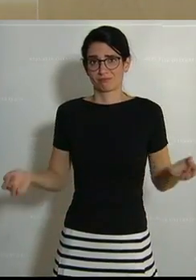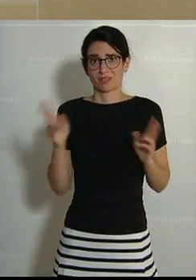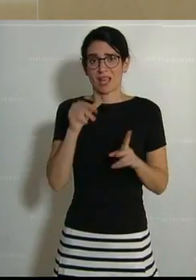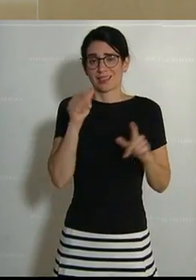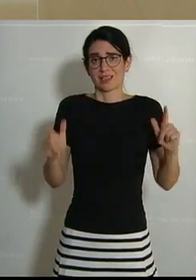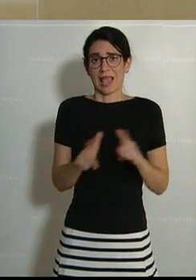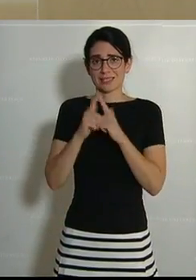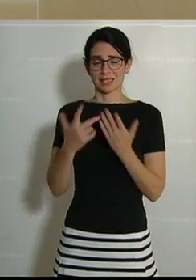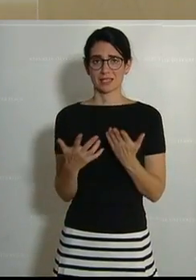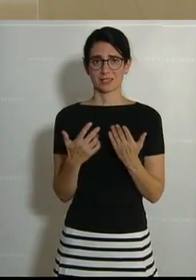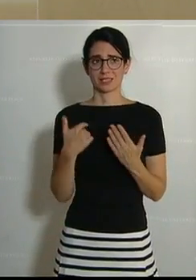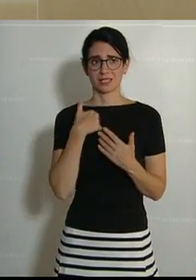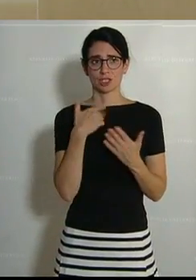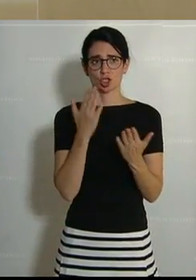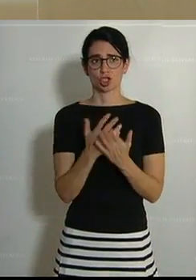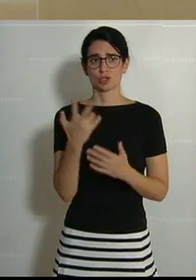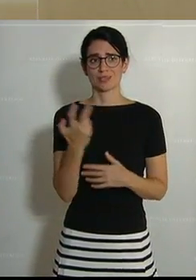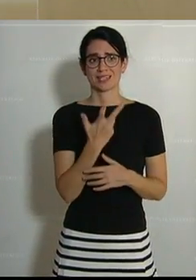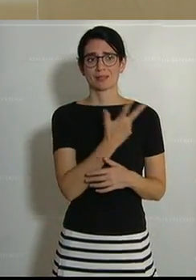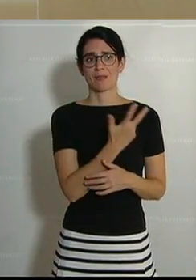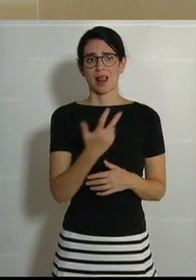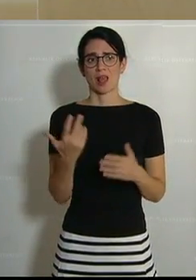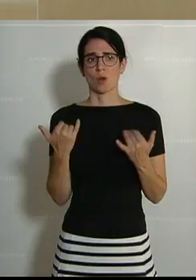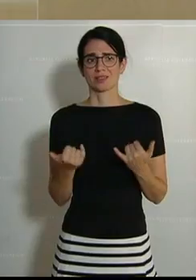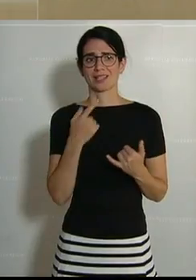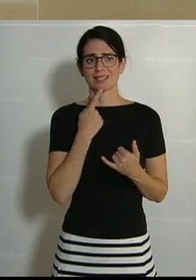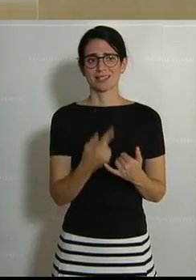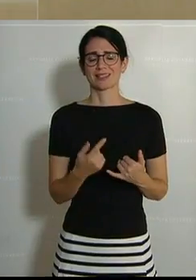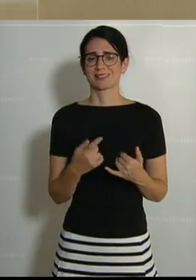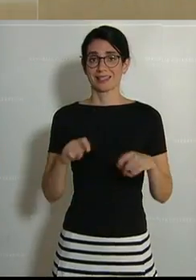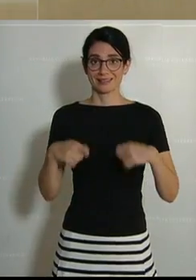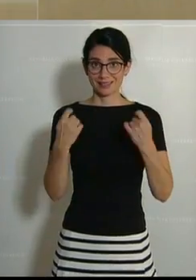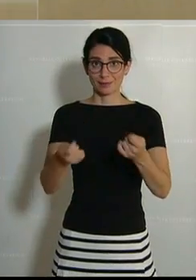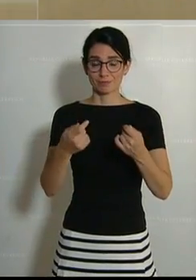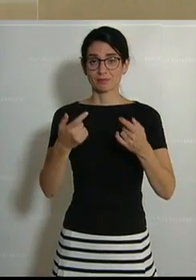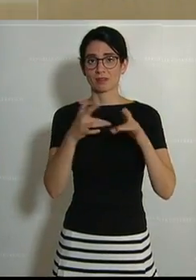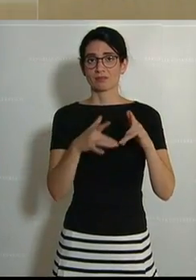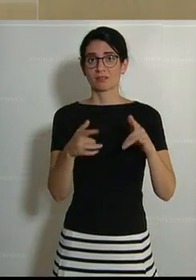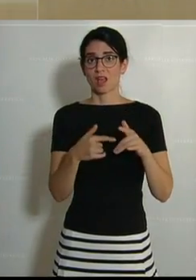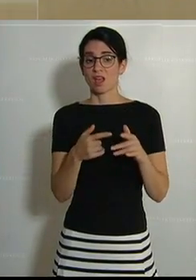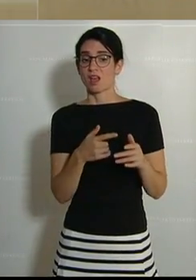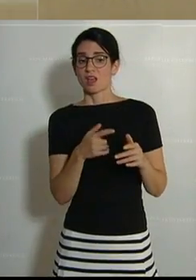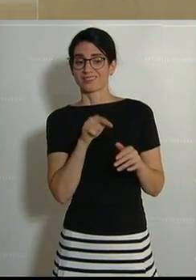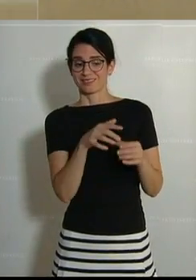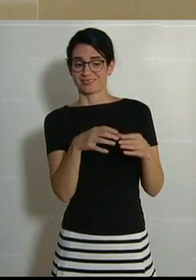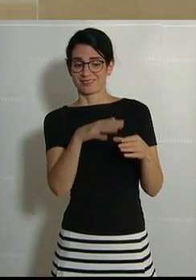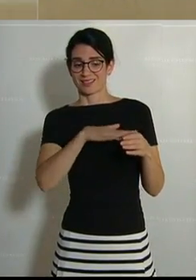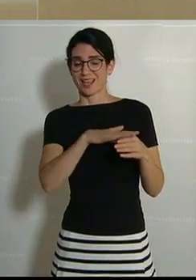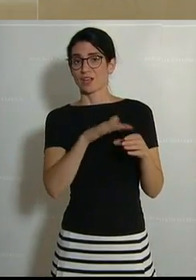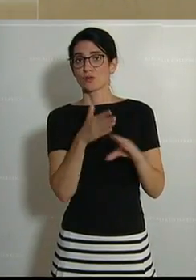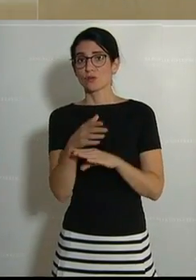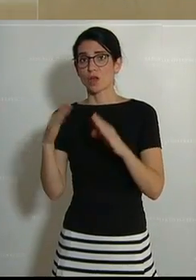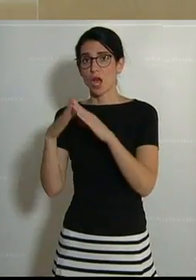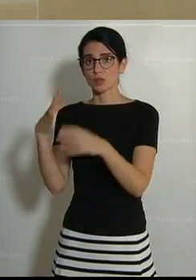Ich habe das auch hier auf diesem Pult jetzt, glaube ich, schon zum dritten Mal betont. Und jetzt gibt es eine zusätzliche Förderschiene für Haushalte,